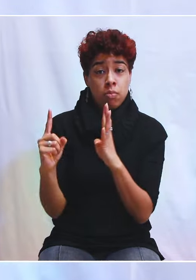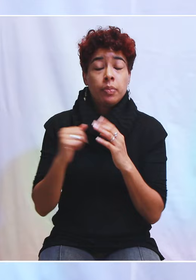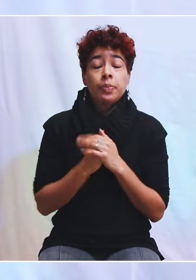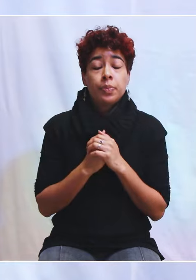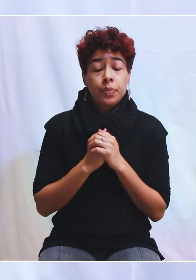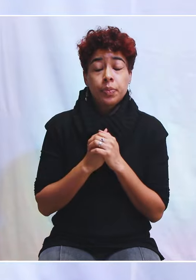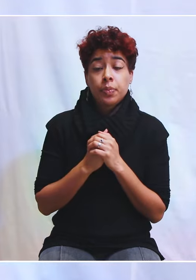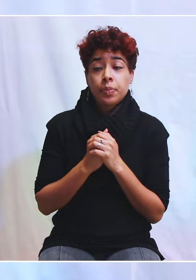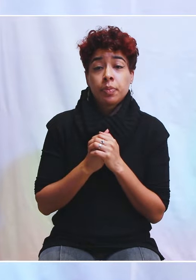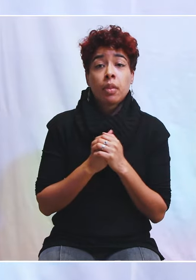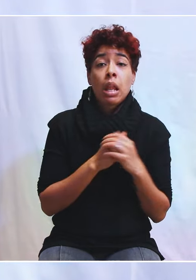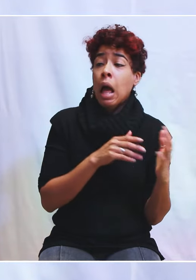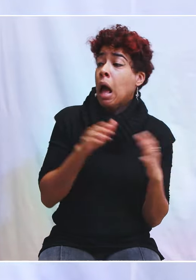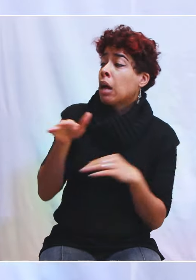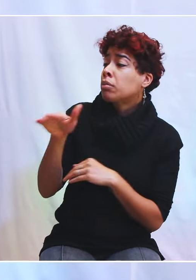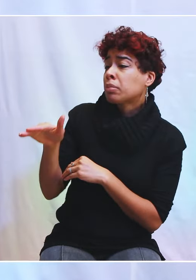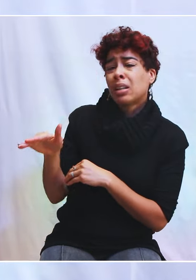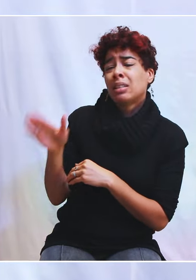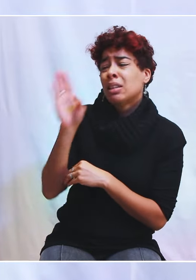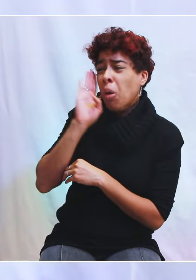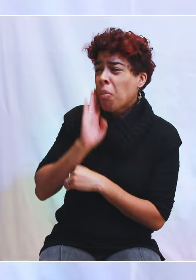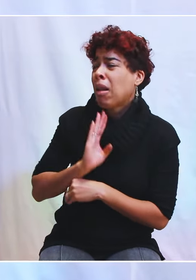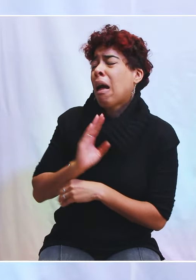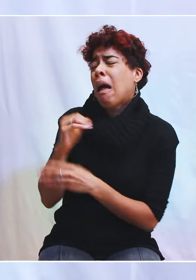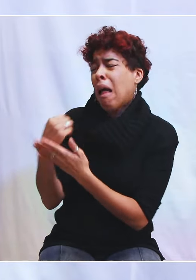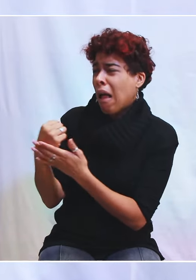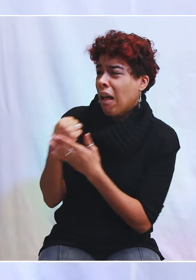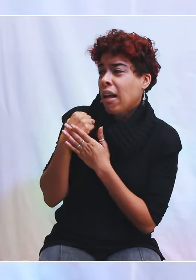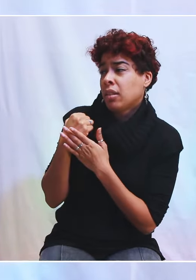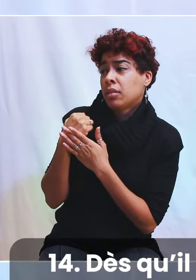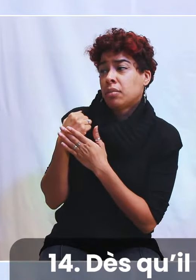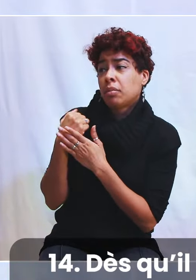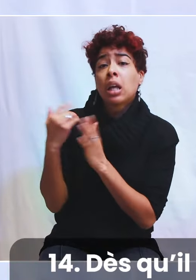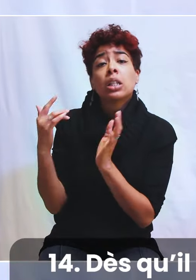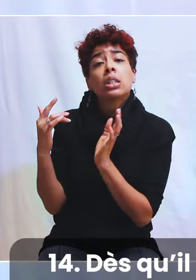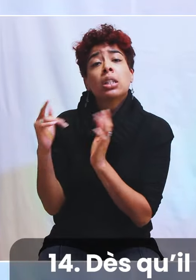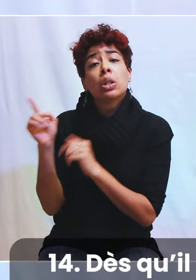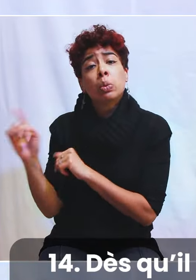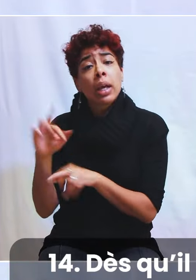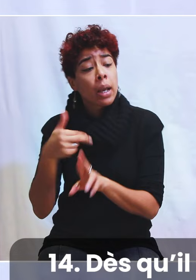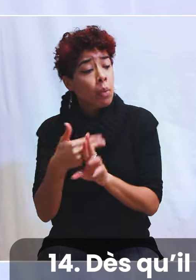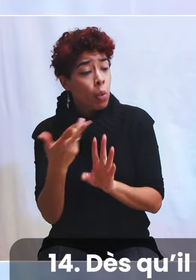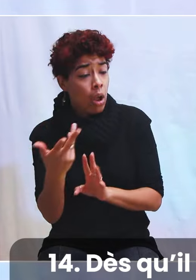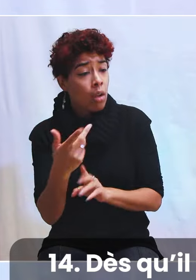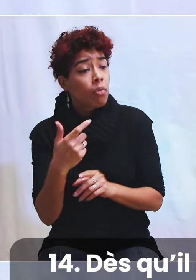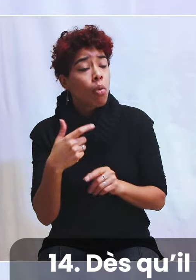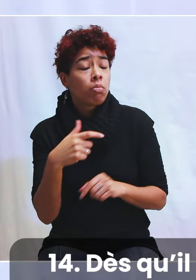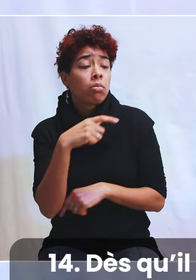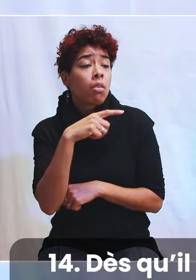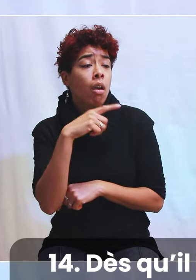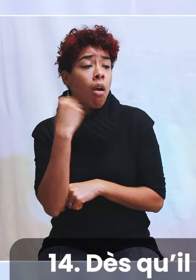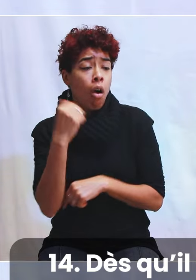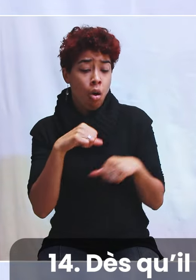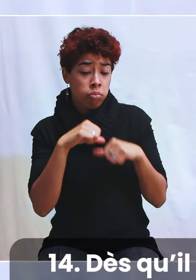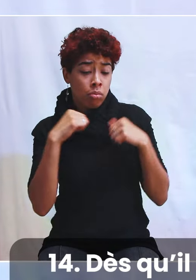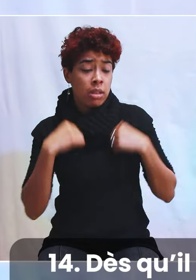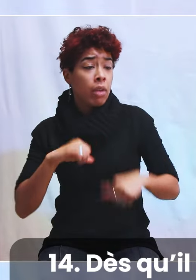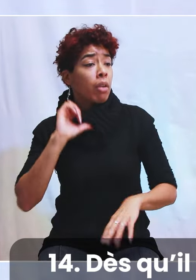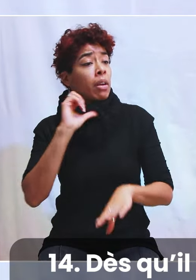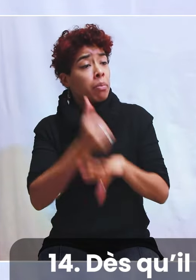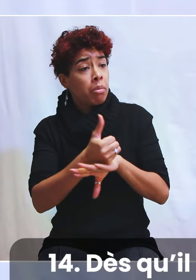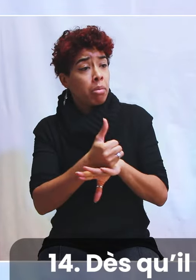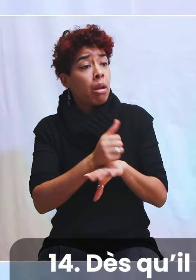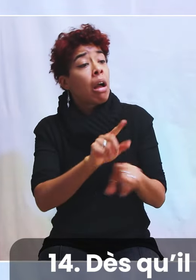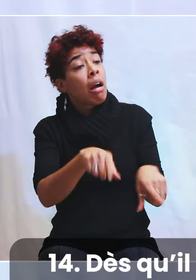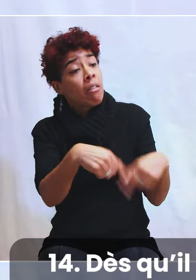le dit que, quand ils vont le voir, vont le dire, mais Jésus, aie pitié de nous. Et Jésus va leur dire quoi ? Allez vous montrer au sacrificateur. Et pendant qu'ils